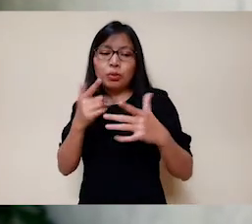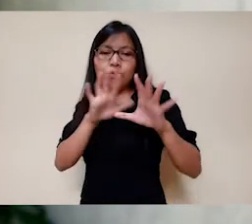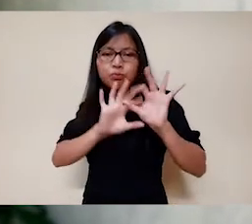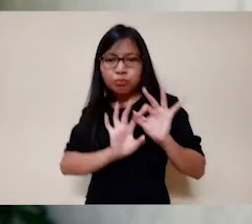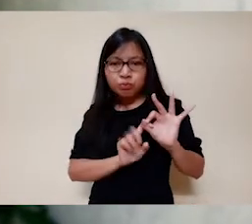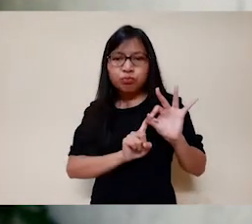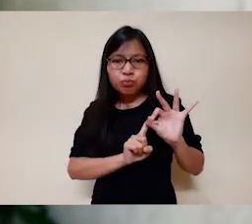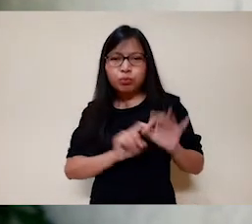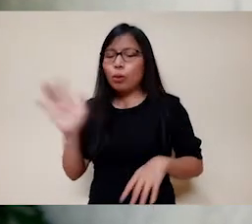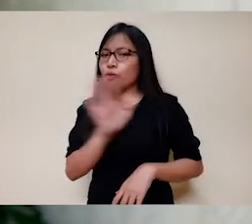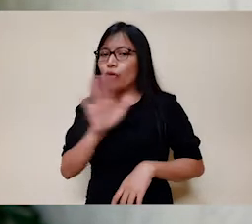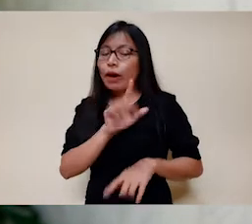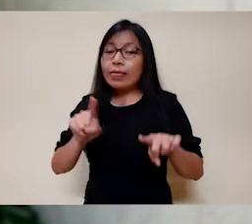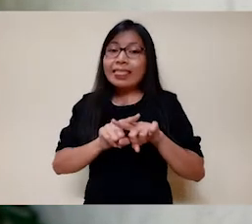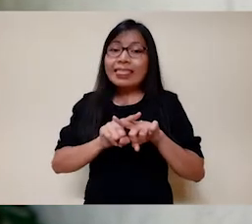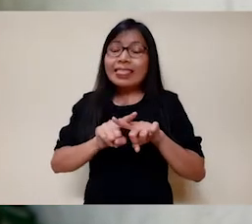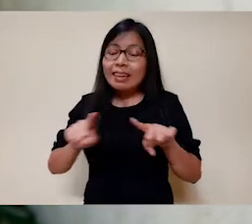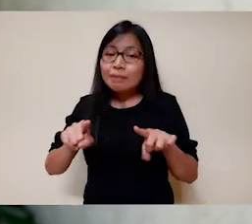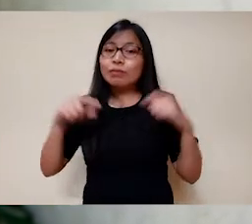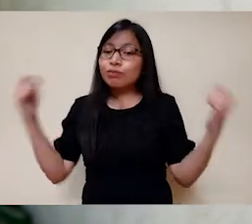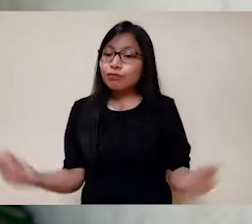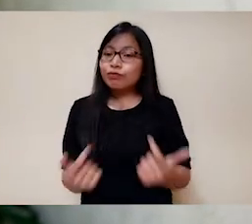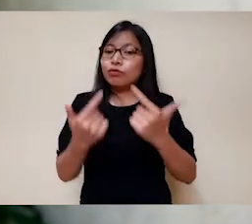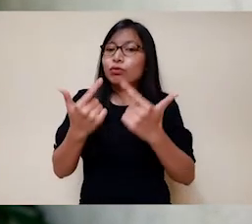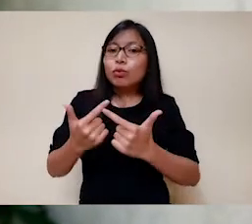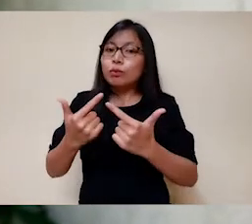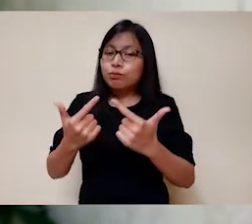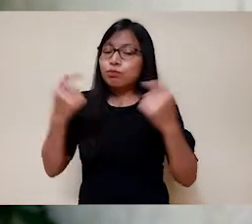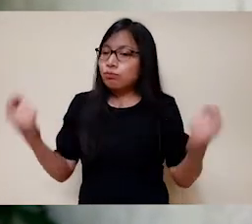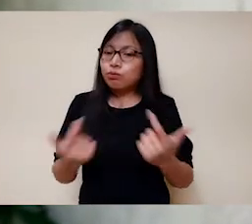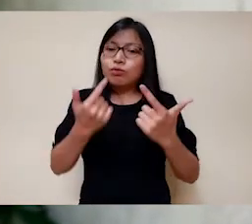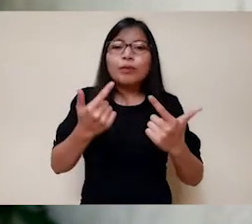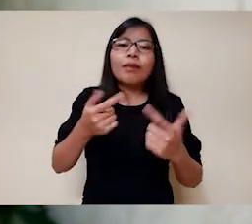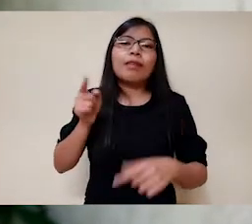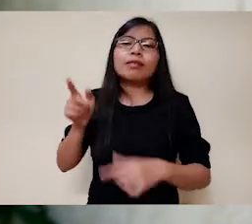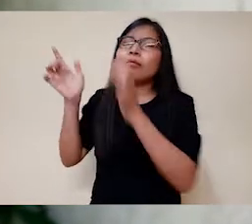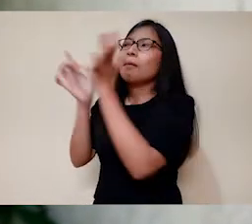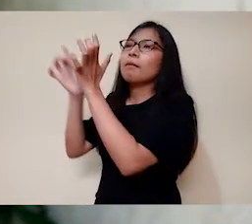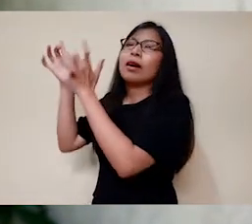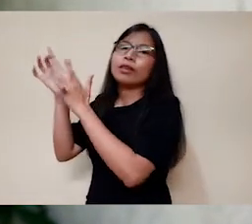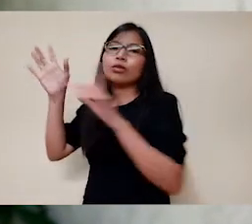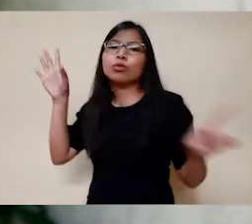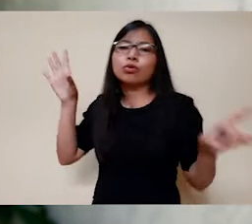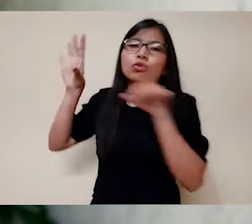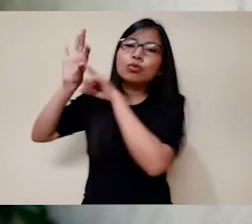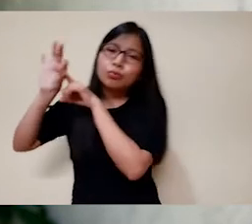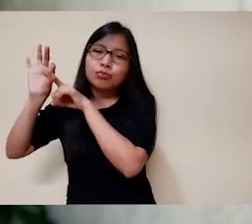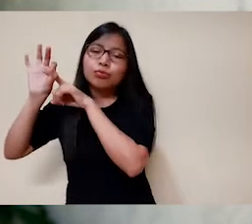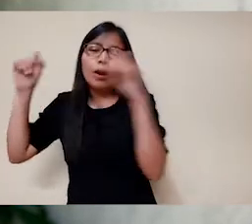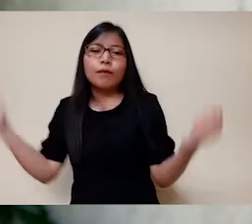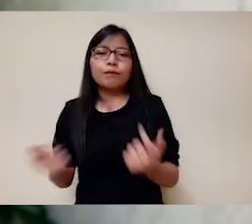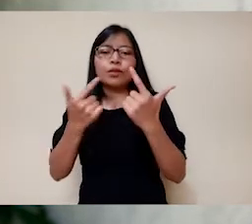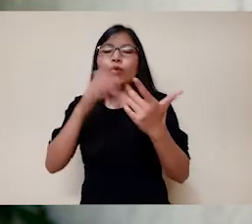Tetapi melihat hidup ini menjadi sebuah kesatuan di dalam Kristus, hidup dan mati kami. Kami selalu ada di bawah